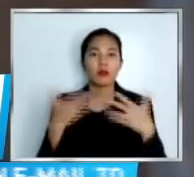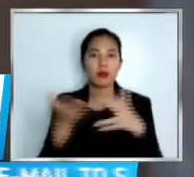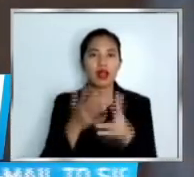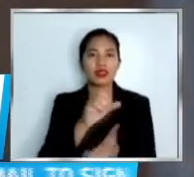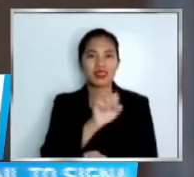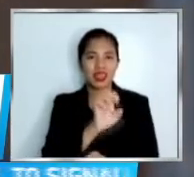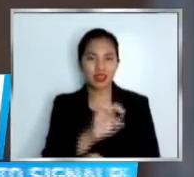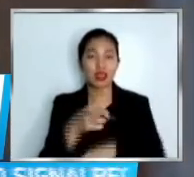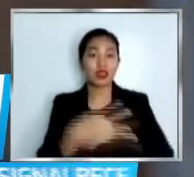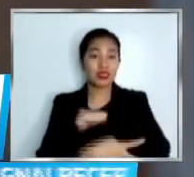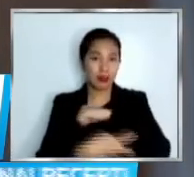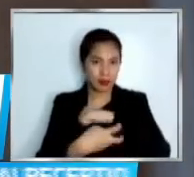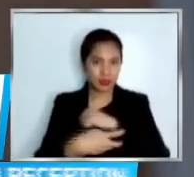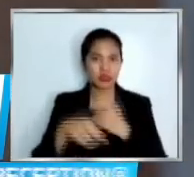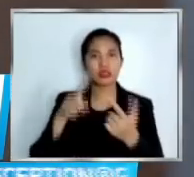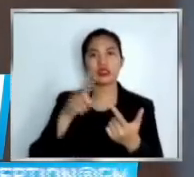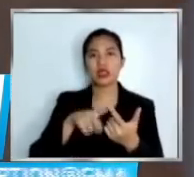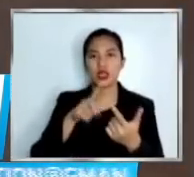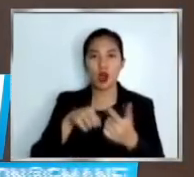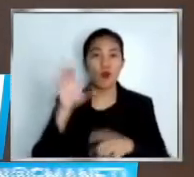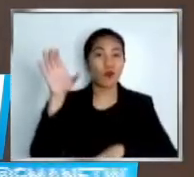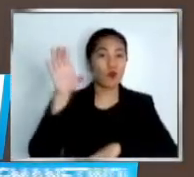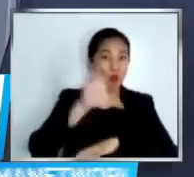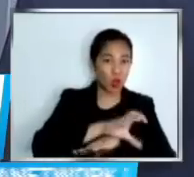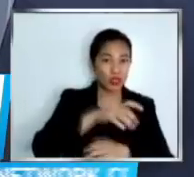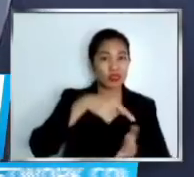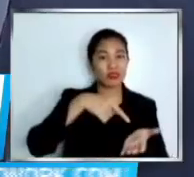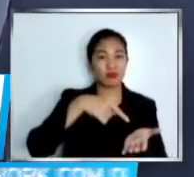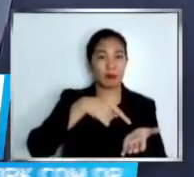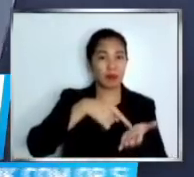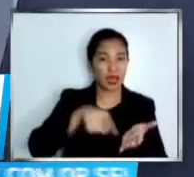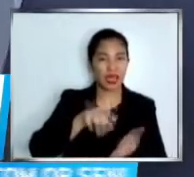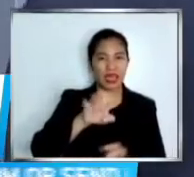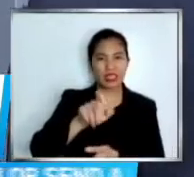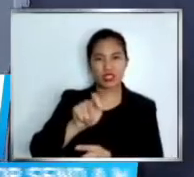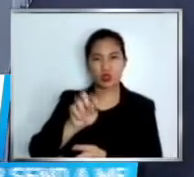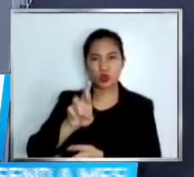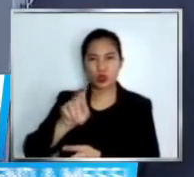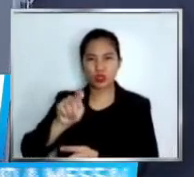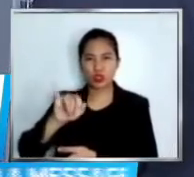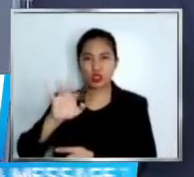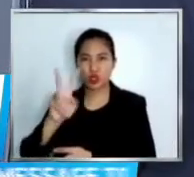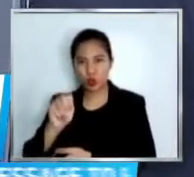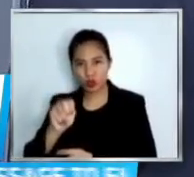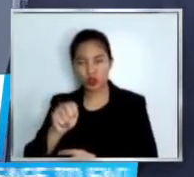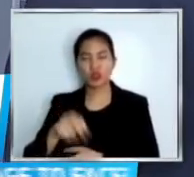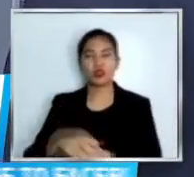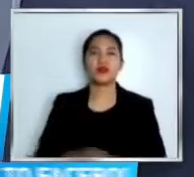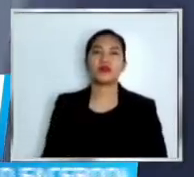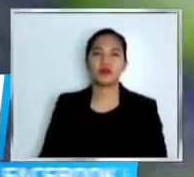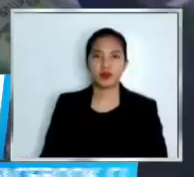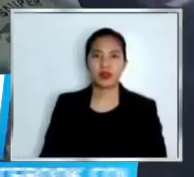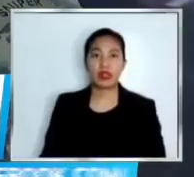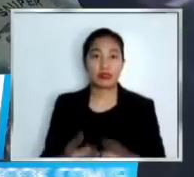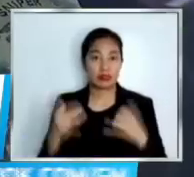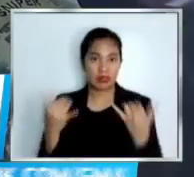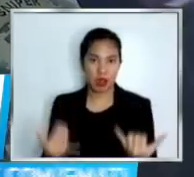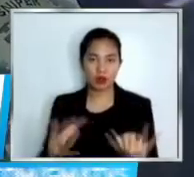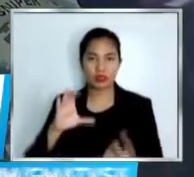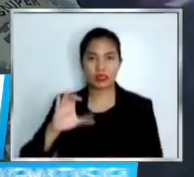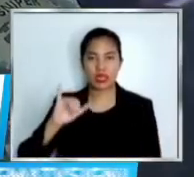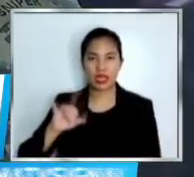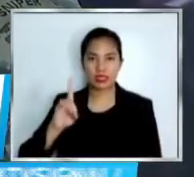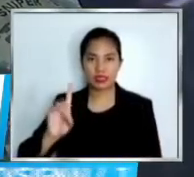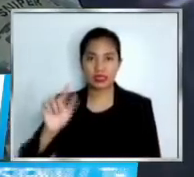paglabag sa anti-photo and video voyeurism act ang sospek. Sa mga gumagamit ng online dating app, paalala ng CIDG? Hindi